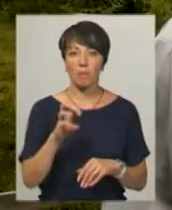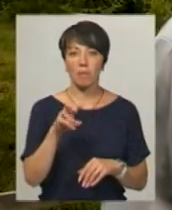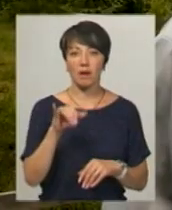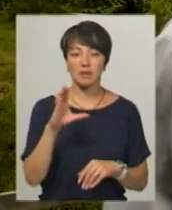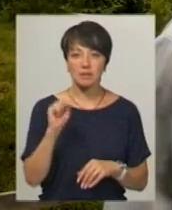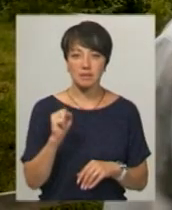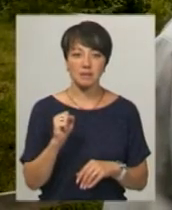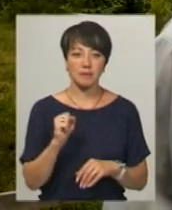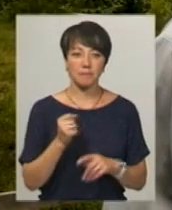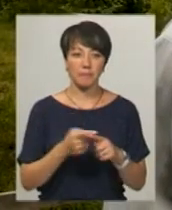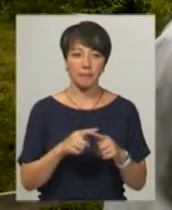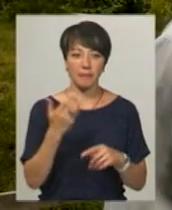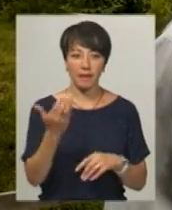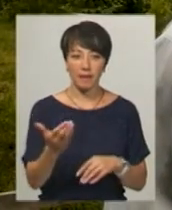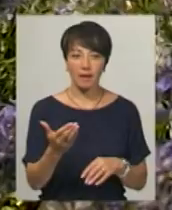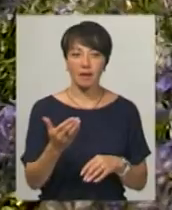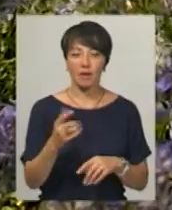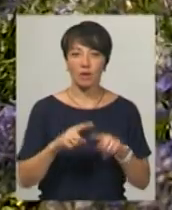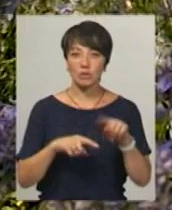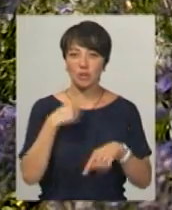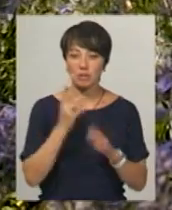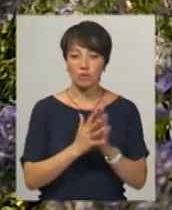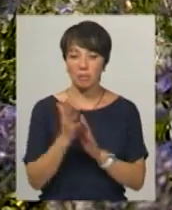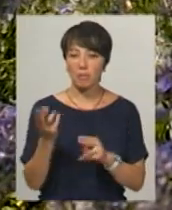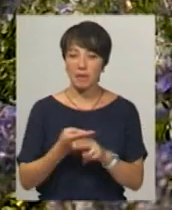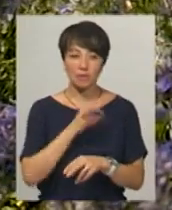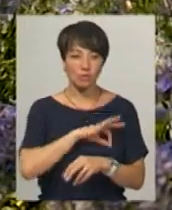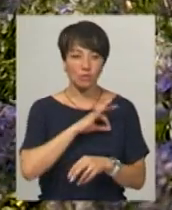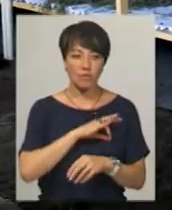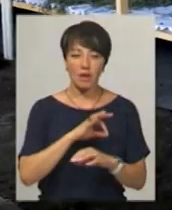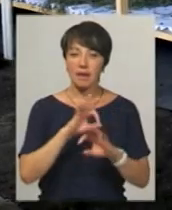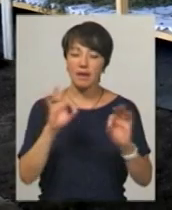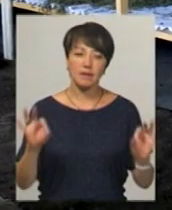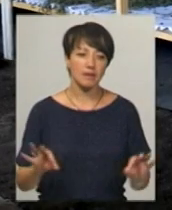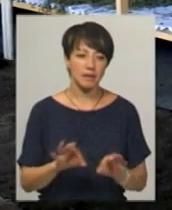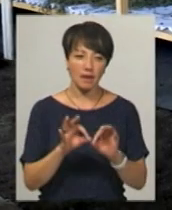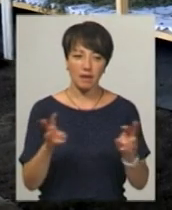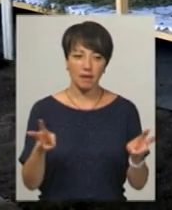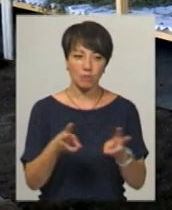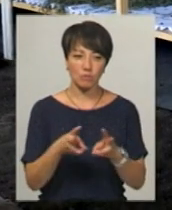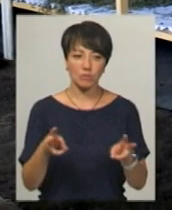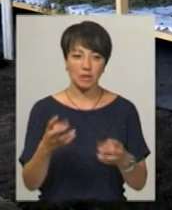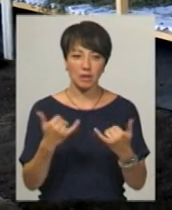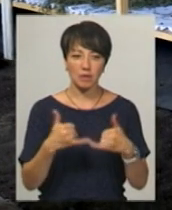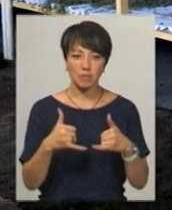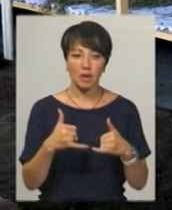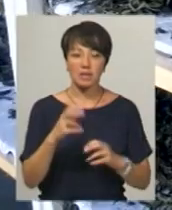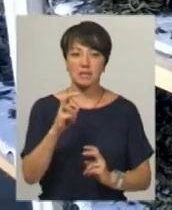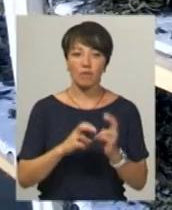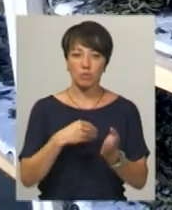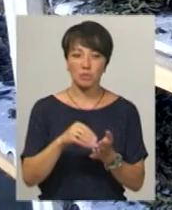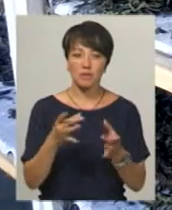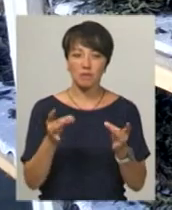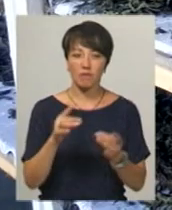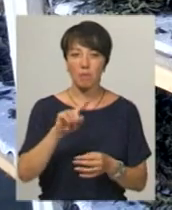Свекор Олена Микола Прудивус каже, вирощують рослини без застосування будь-яких хімічних препаратів. Фармацевтичні заводи, які щороку закупляють в